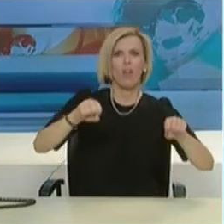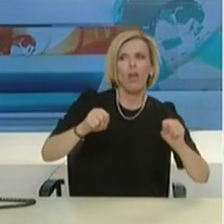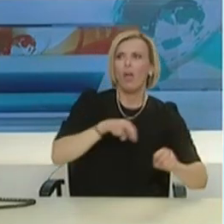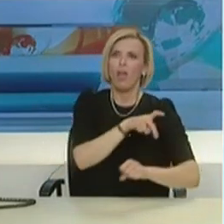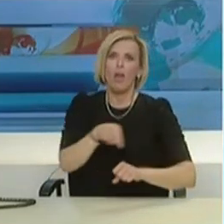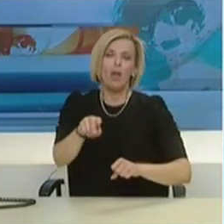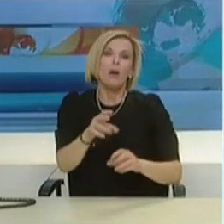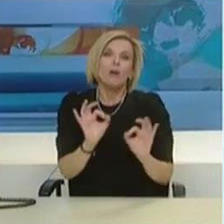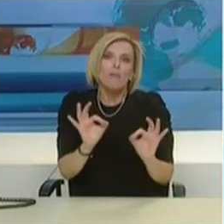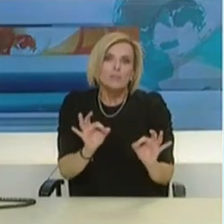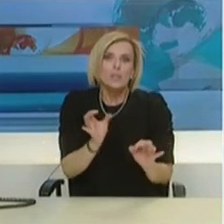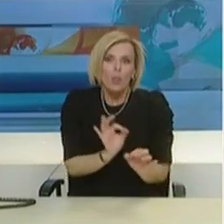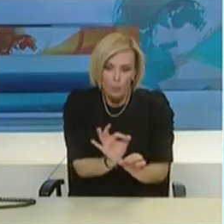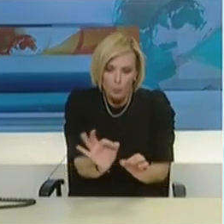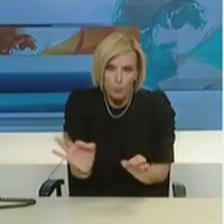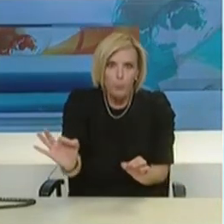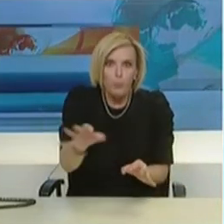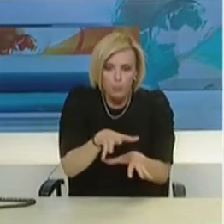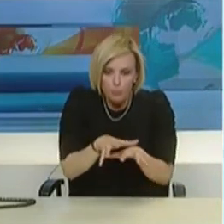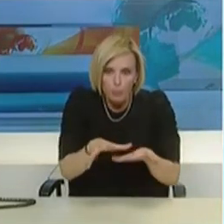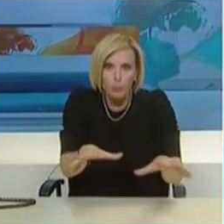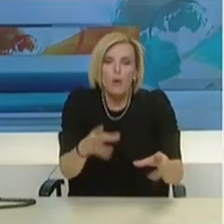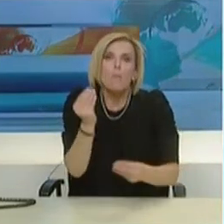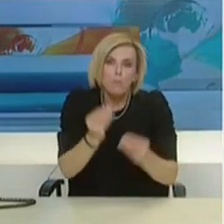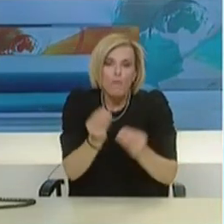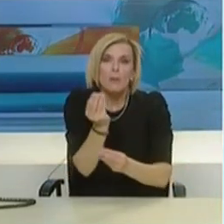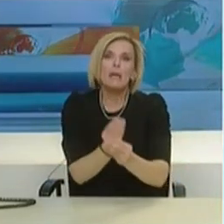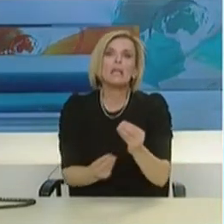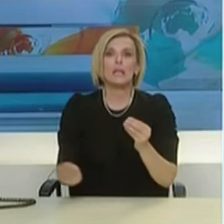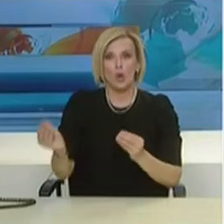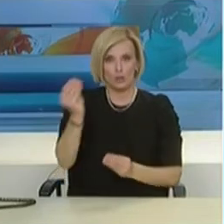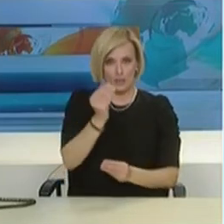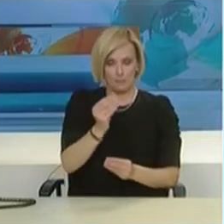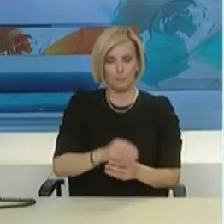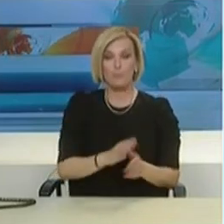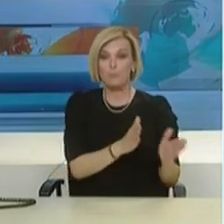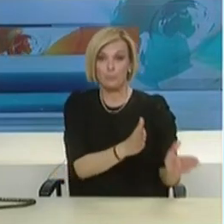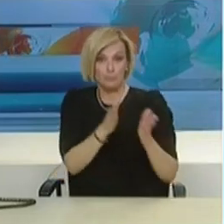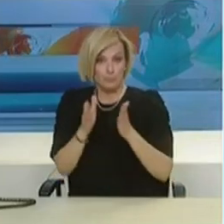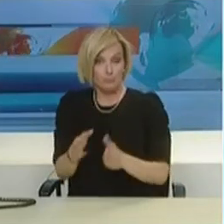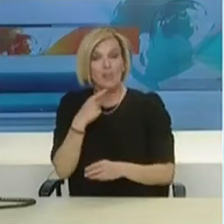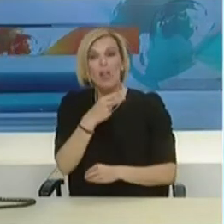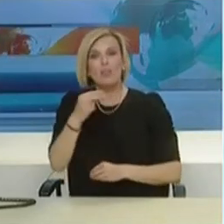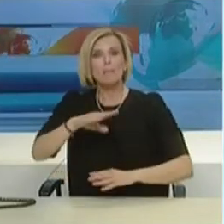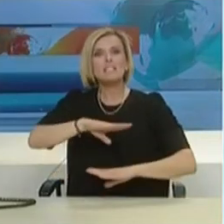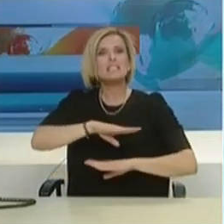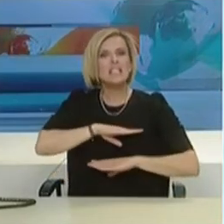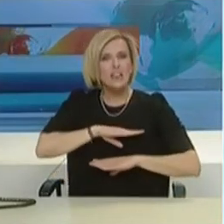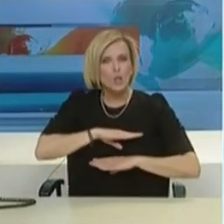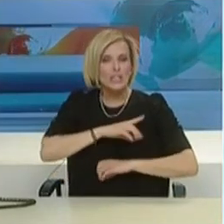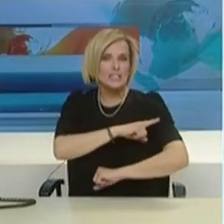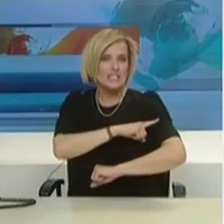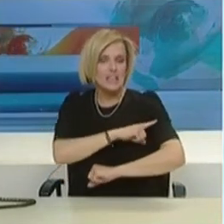είναι στο τραπέζι. Από εκεί και πέρα για το θέμα των στρατιωτικών των φοιτητών νομίζω ότι